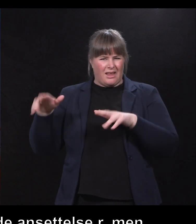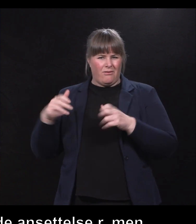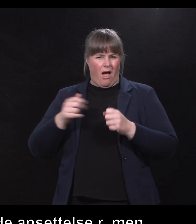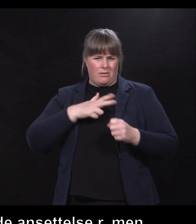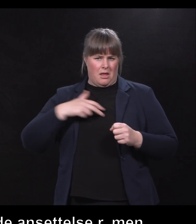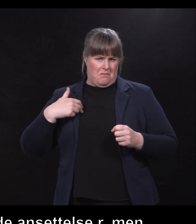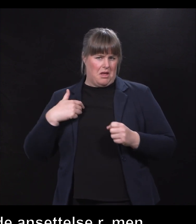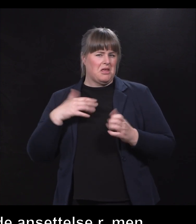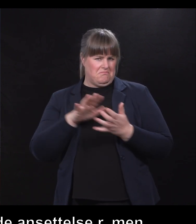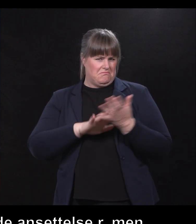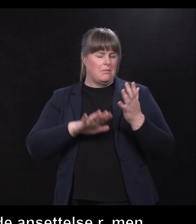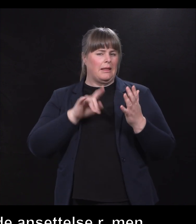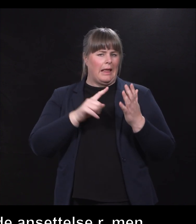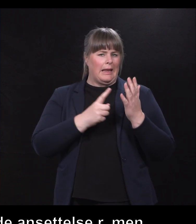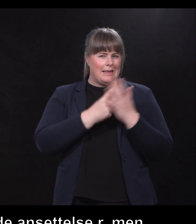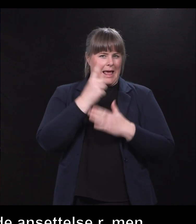ganske gjeldende,